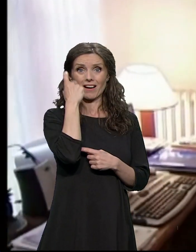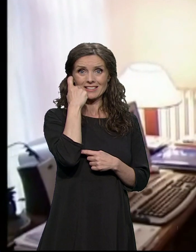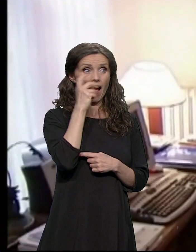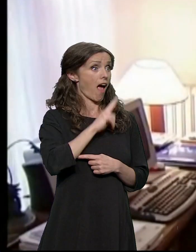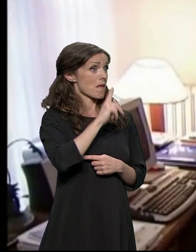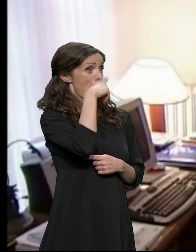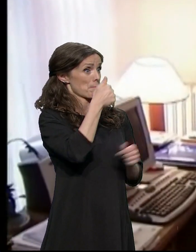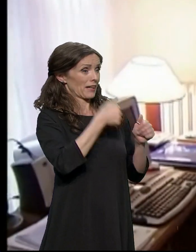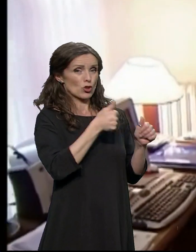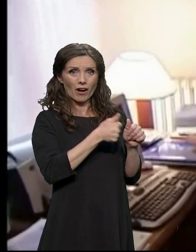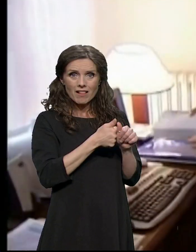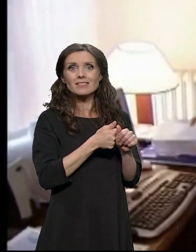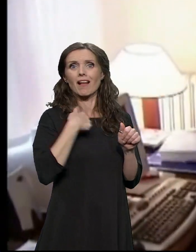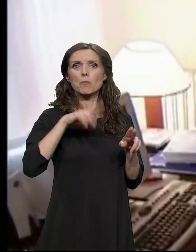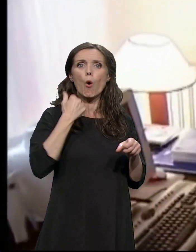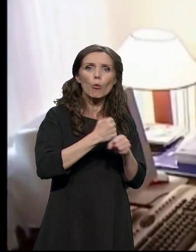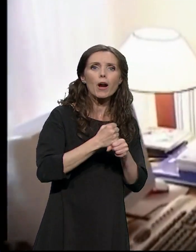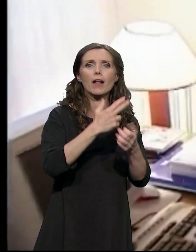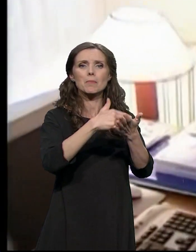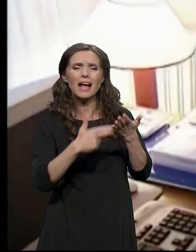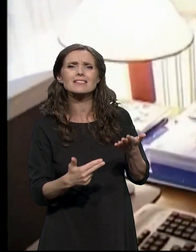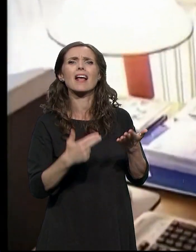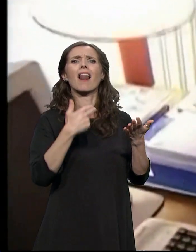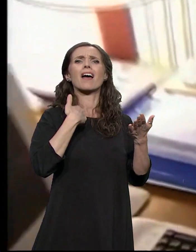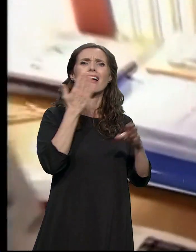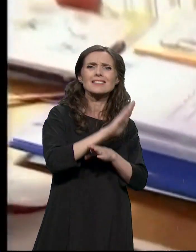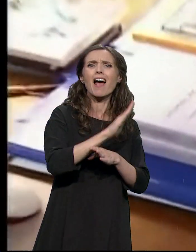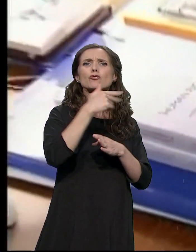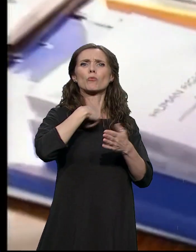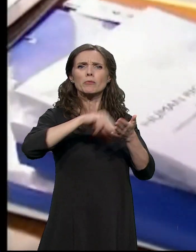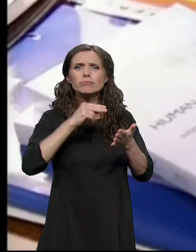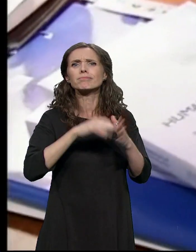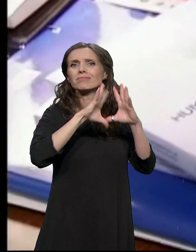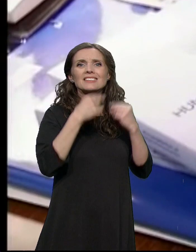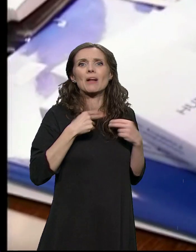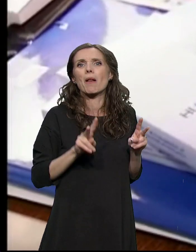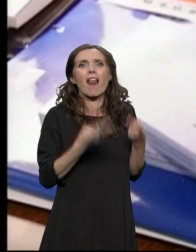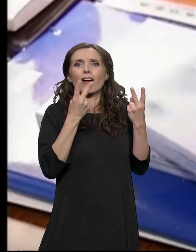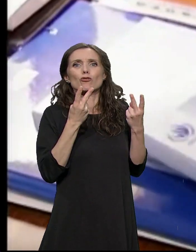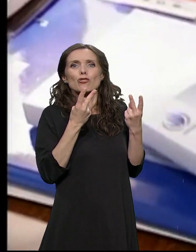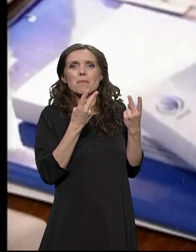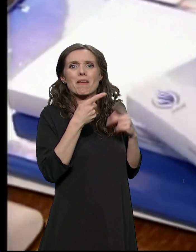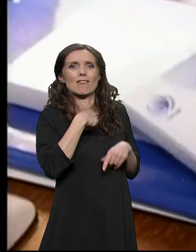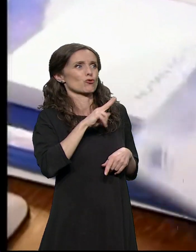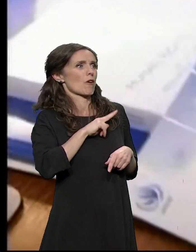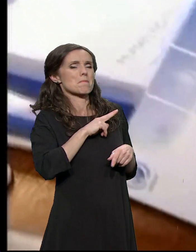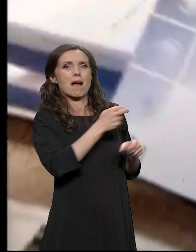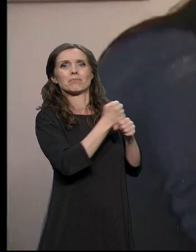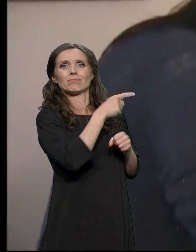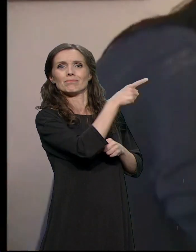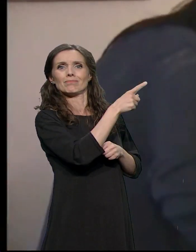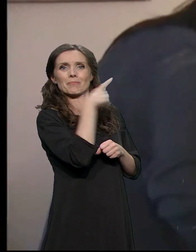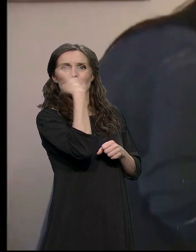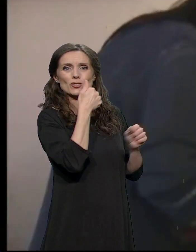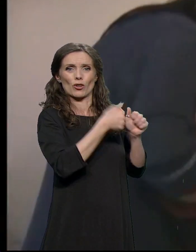sve te kancelariske poslove zastupničke mnogo lakša obavljam u asistenciju svoje asistentice i su